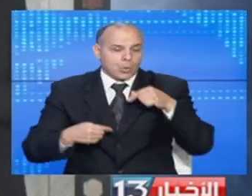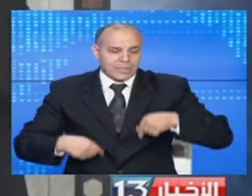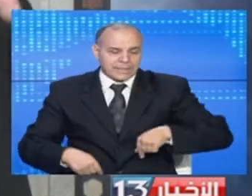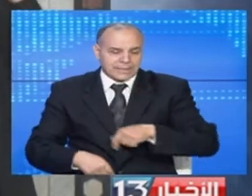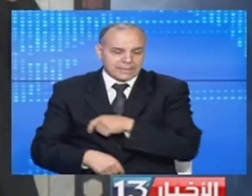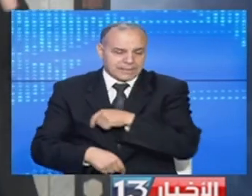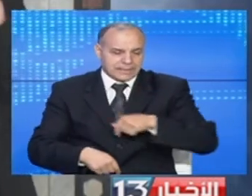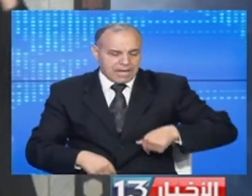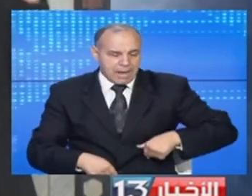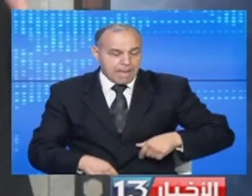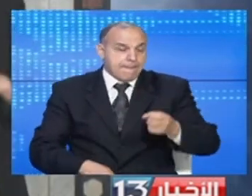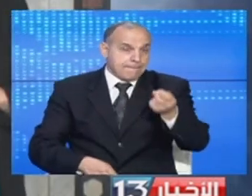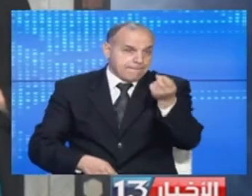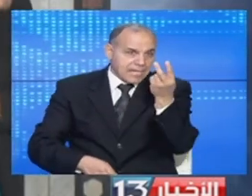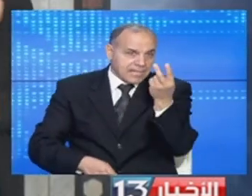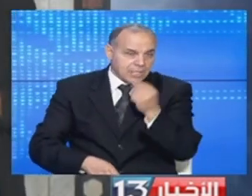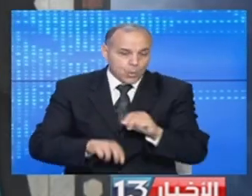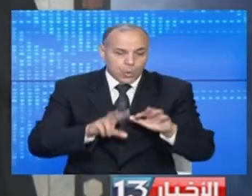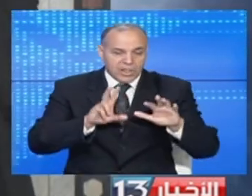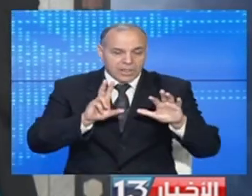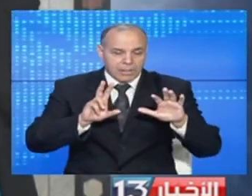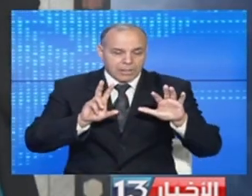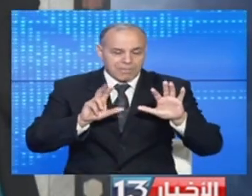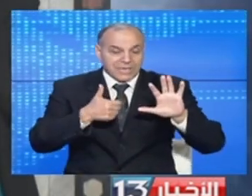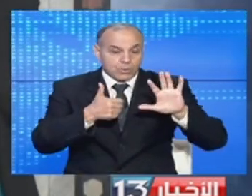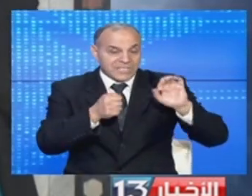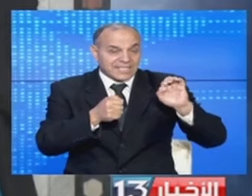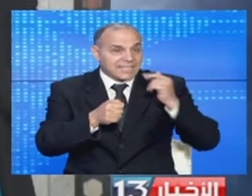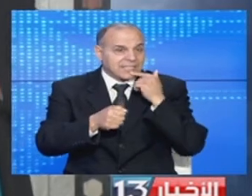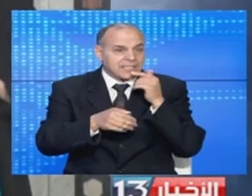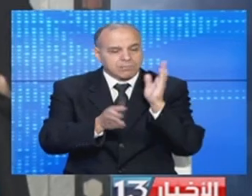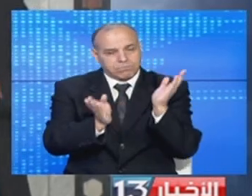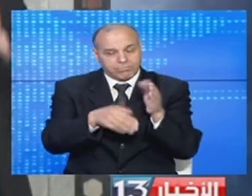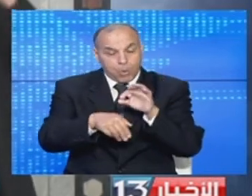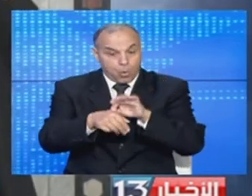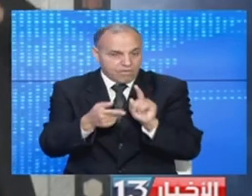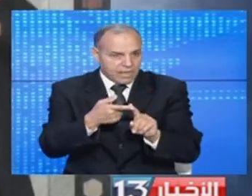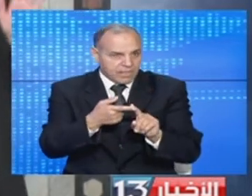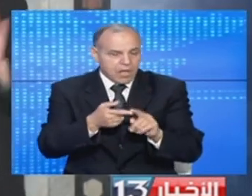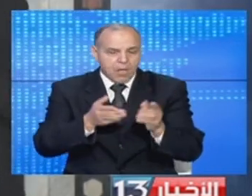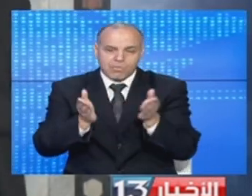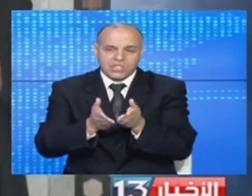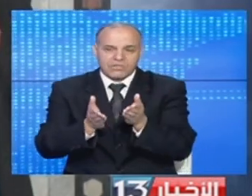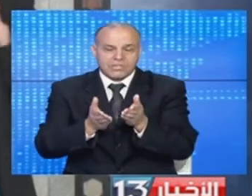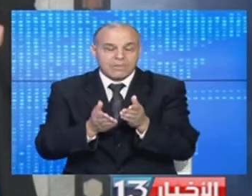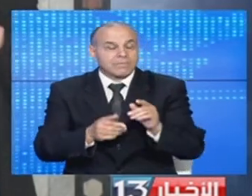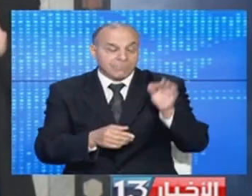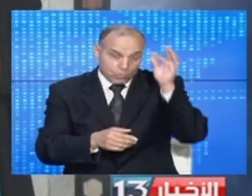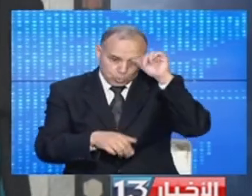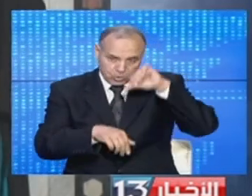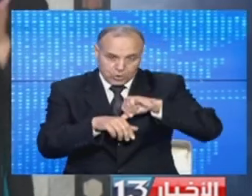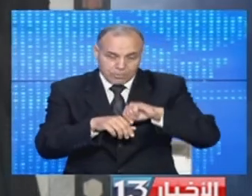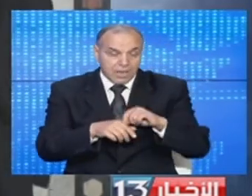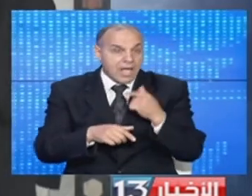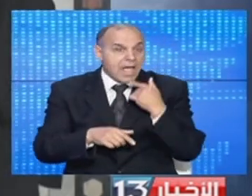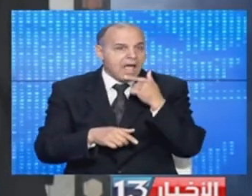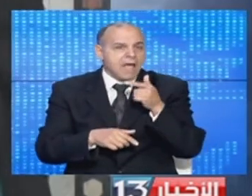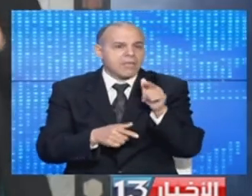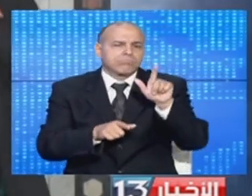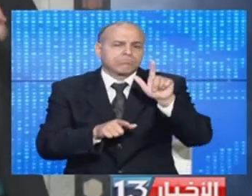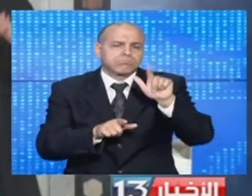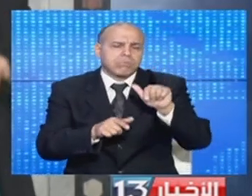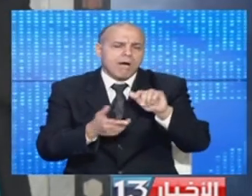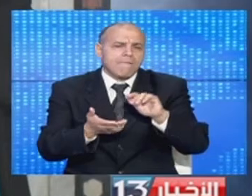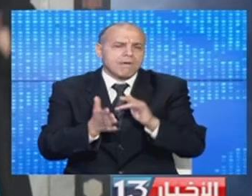الصحة بوجود 268 سريرا خاصا بالكوفيد بالمستشفيات المحلية يقيم فيها